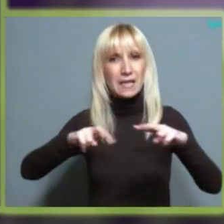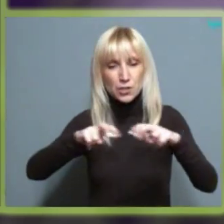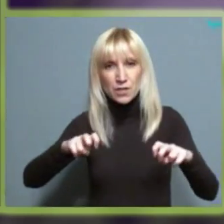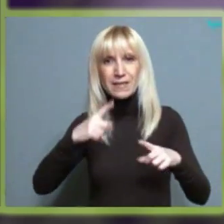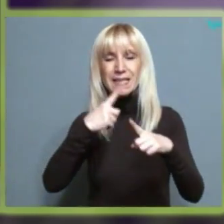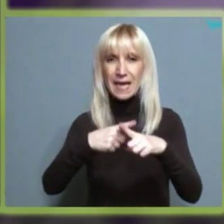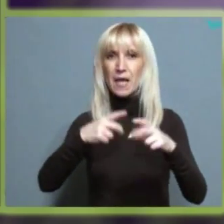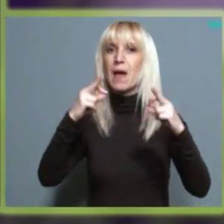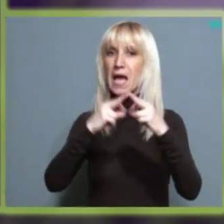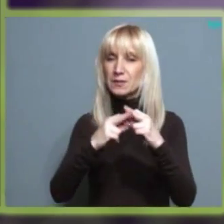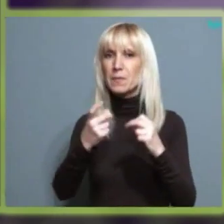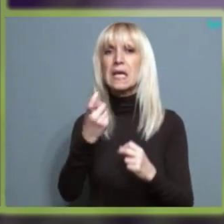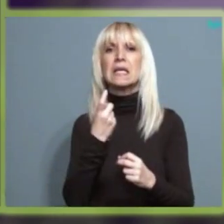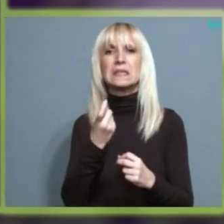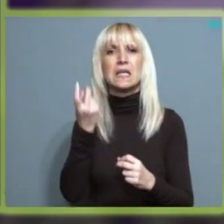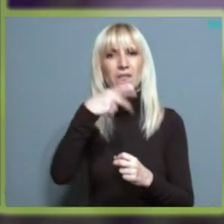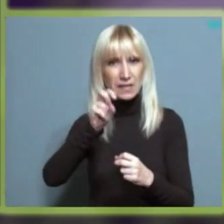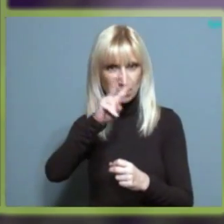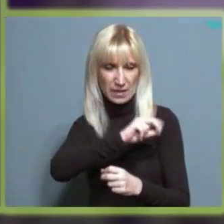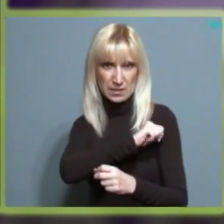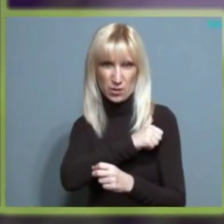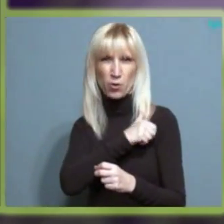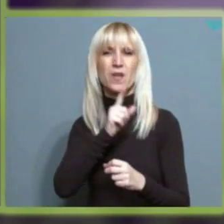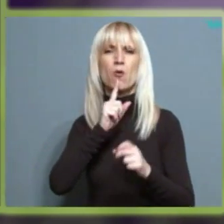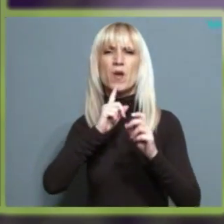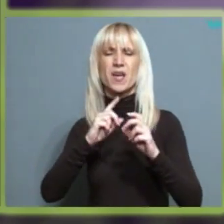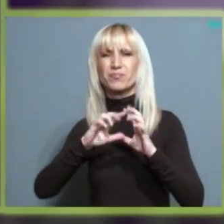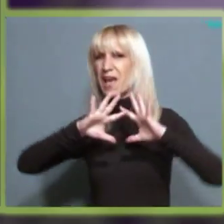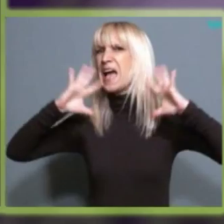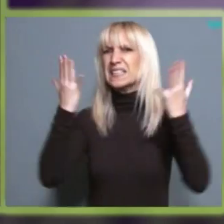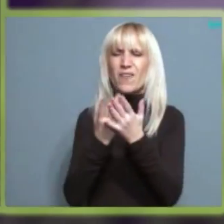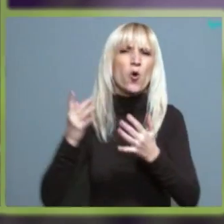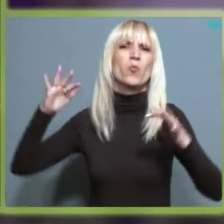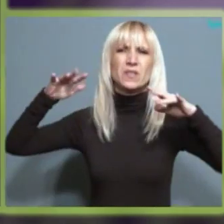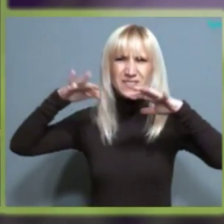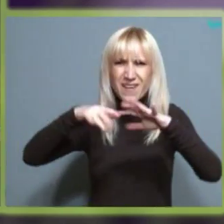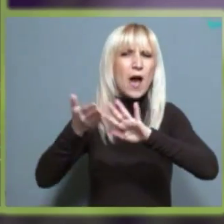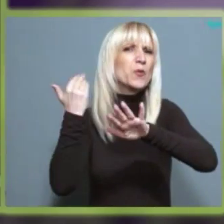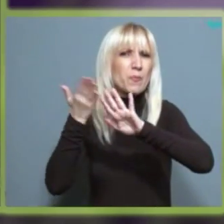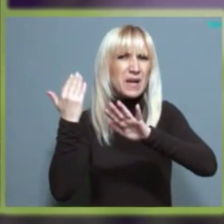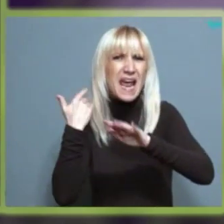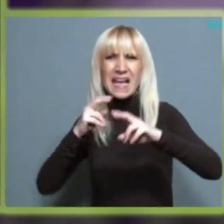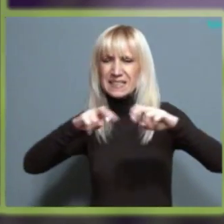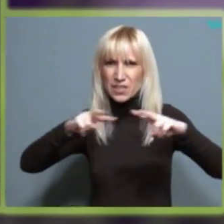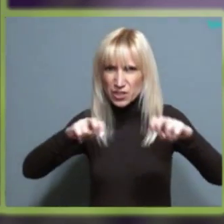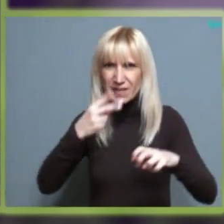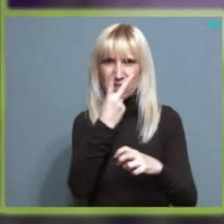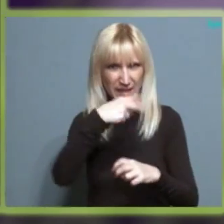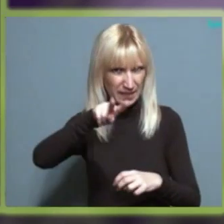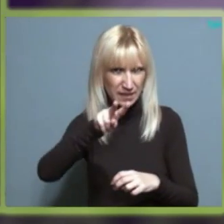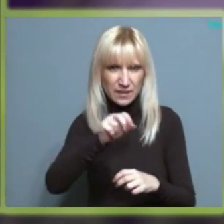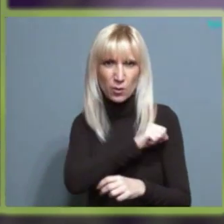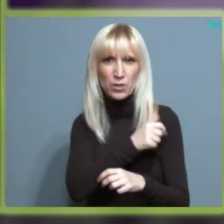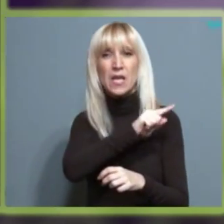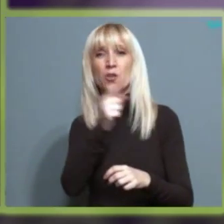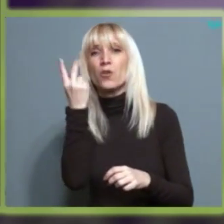Armstrong iz 2012. godine koji je u stvari presek svih istraživanja od 2000. do 2012. godine u Americi